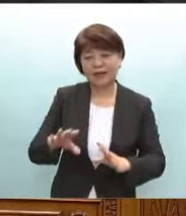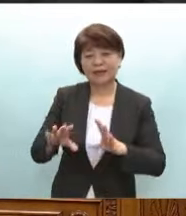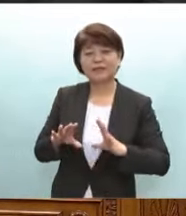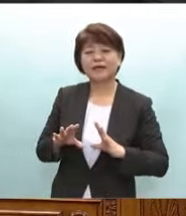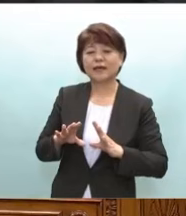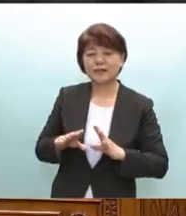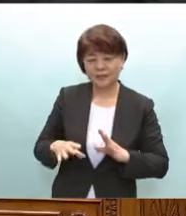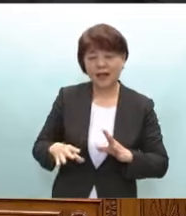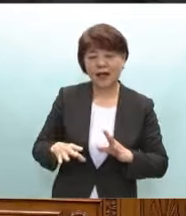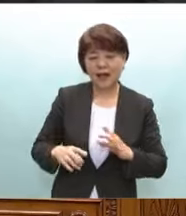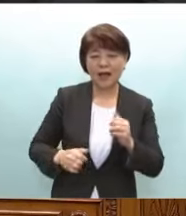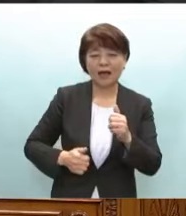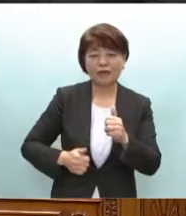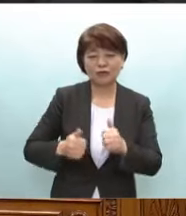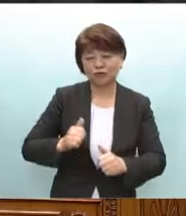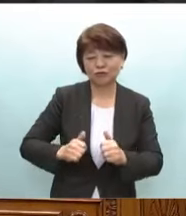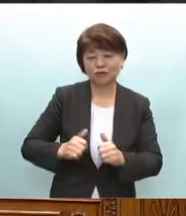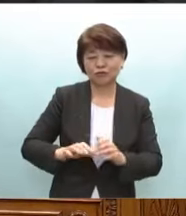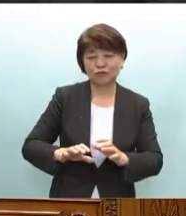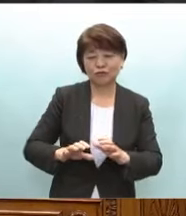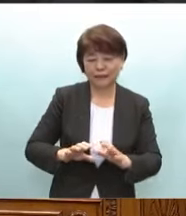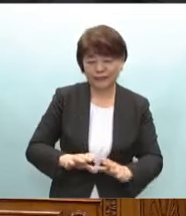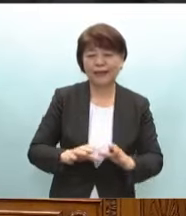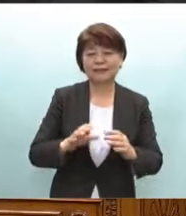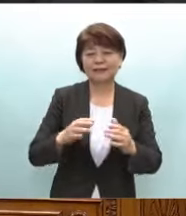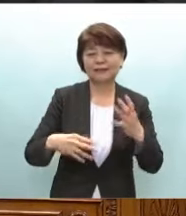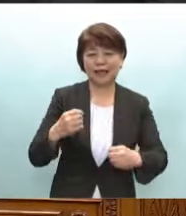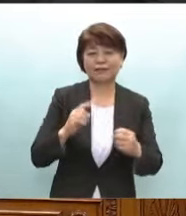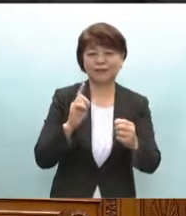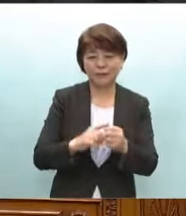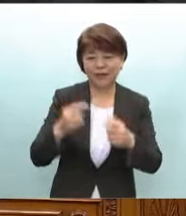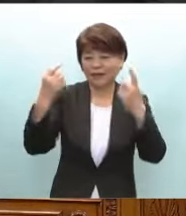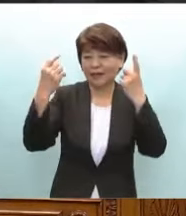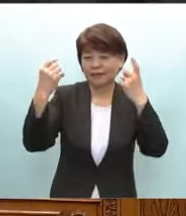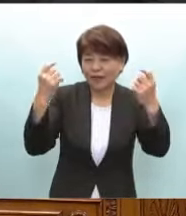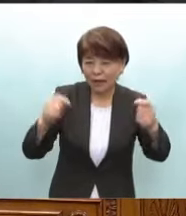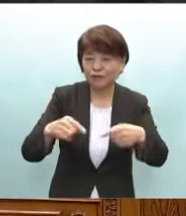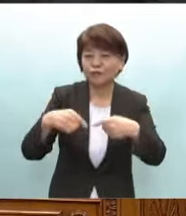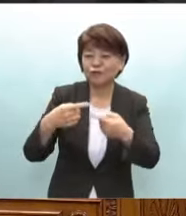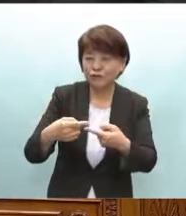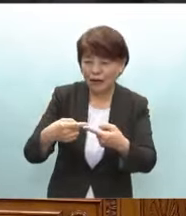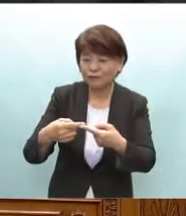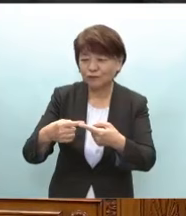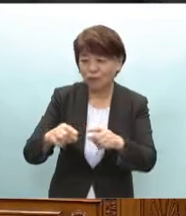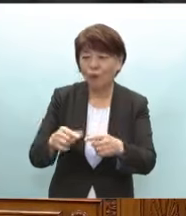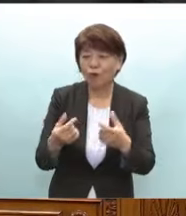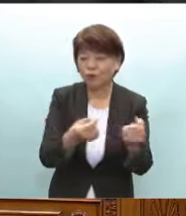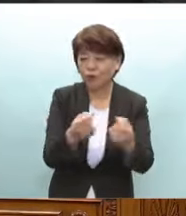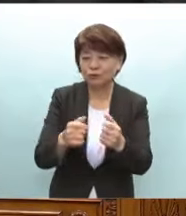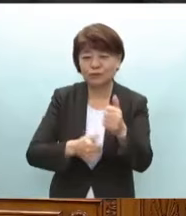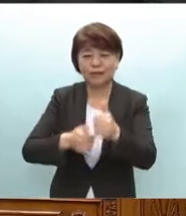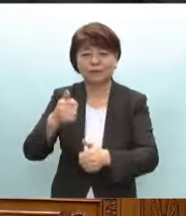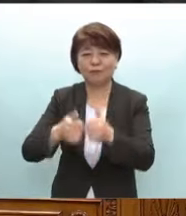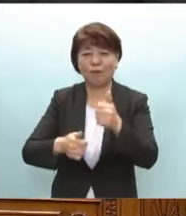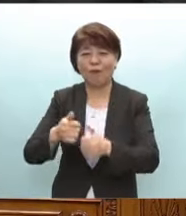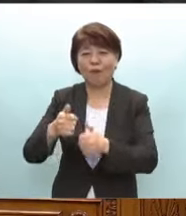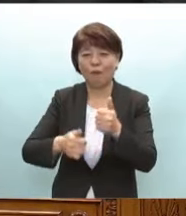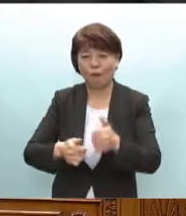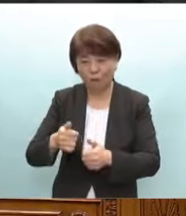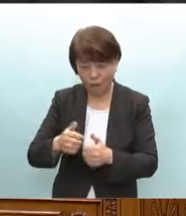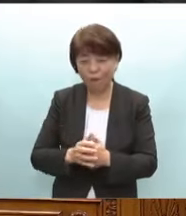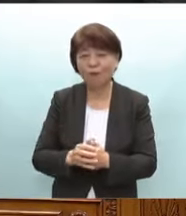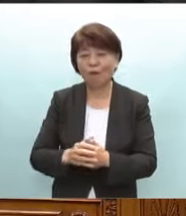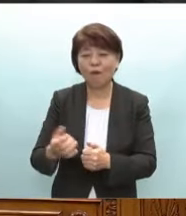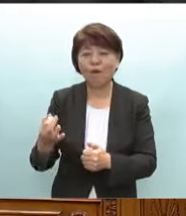災した受験生のために大学入学共通テストの追試験会場を東京京都に限らず